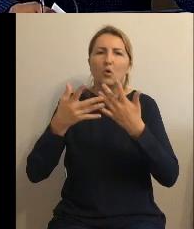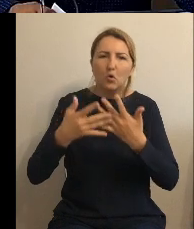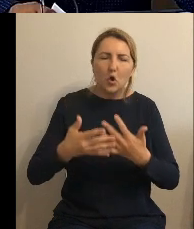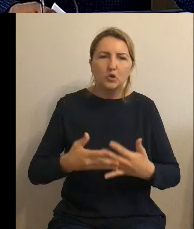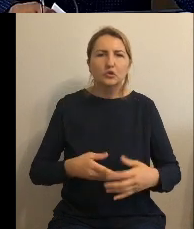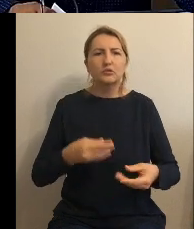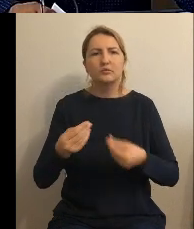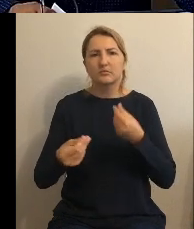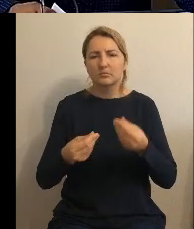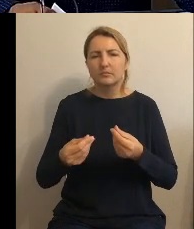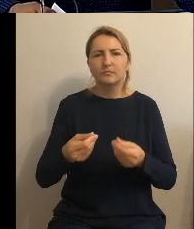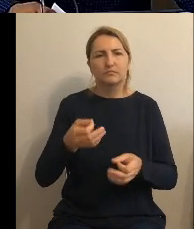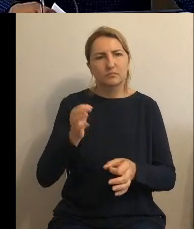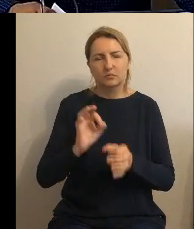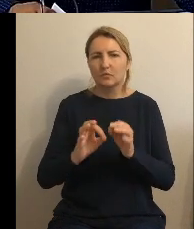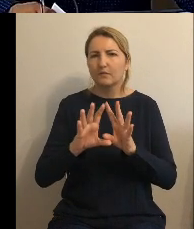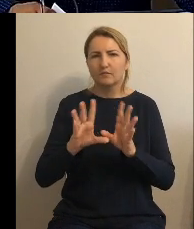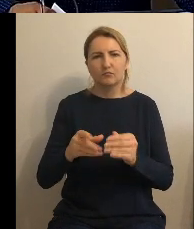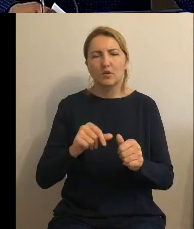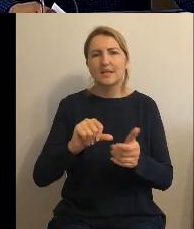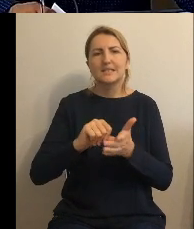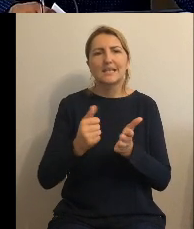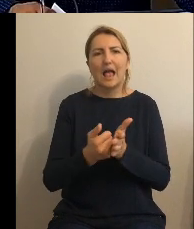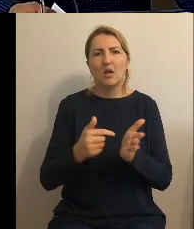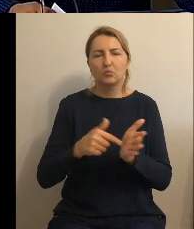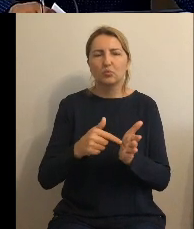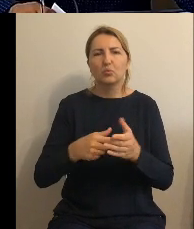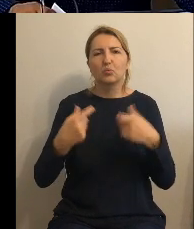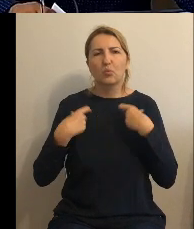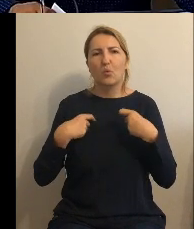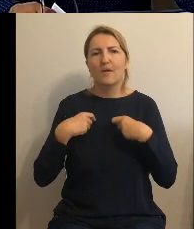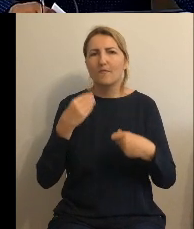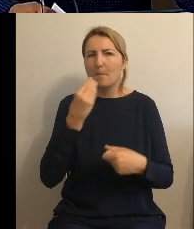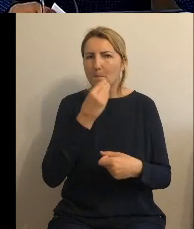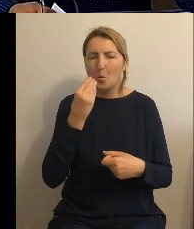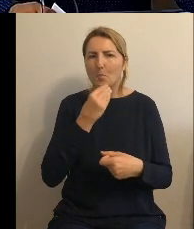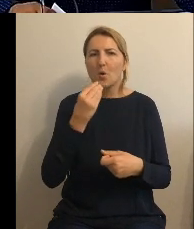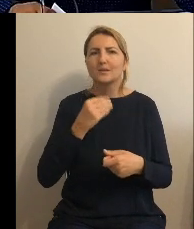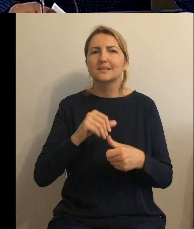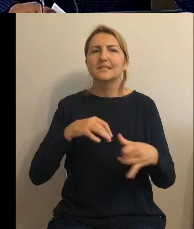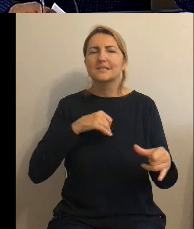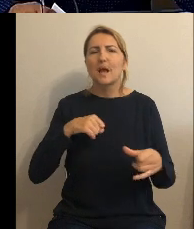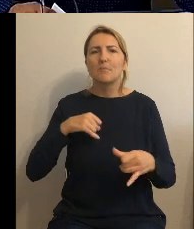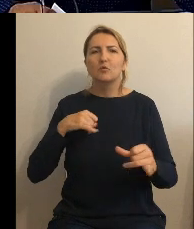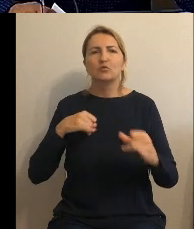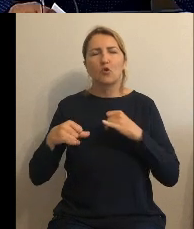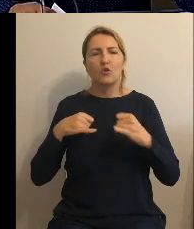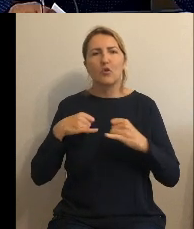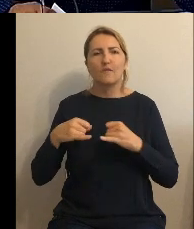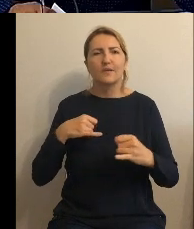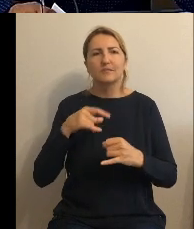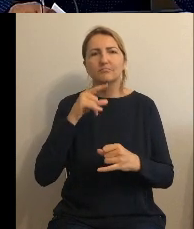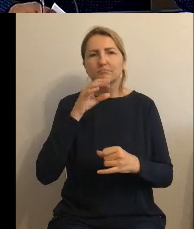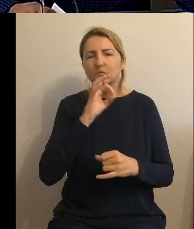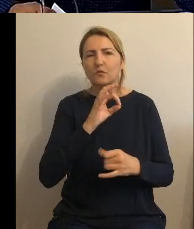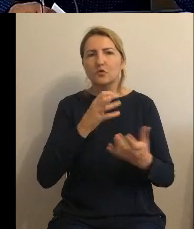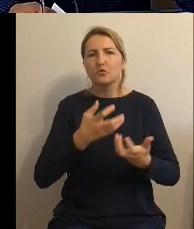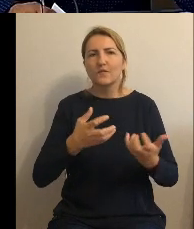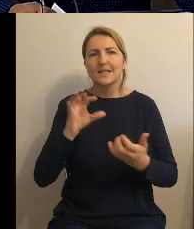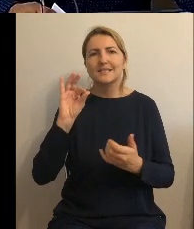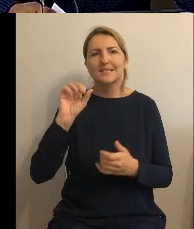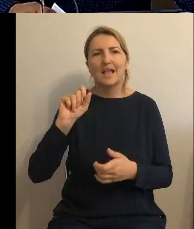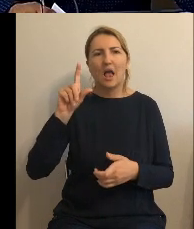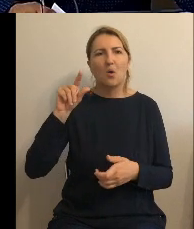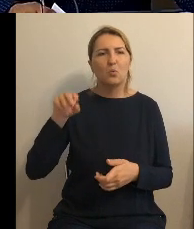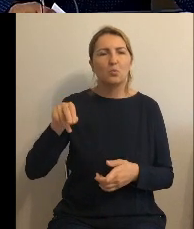statucie Kujawsko-Pomorskiego Samorządowego Stowarzyszenia Salutaris i uchwalone przez walne zgromadzenie członków